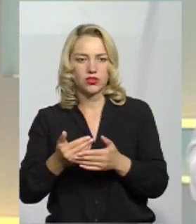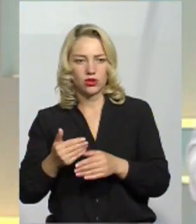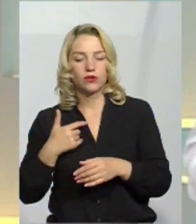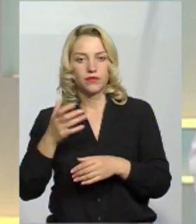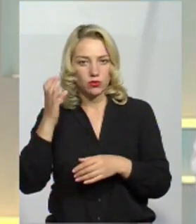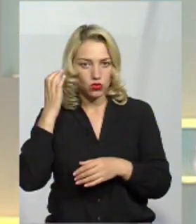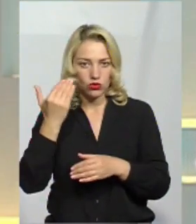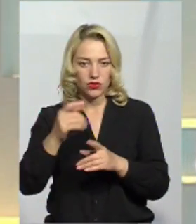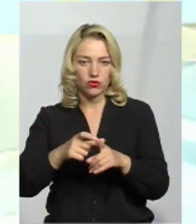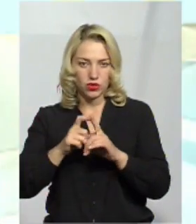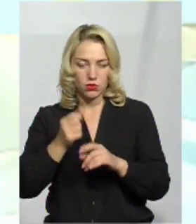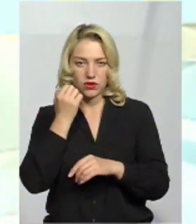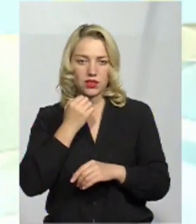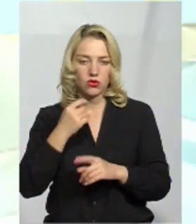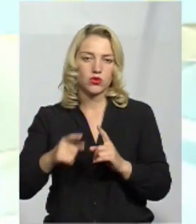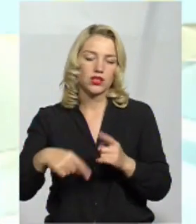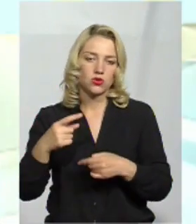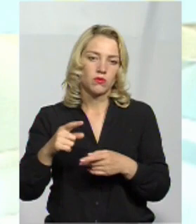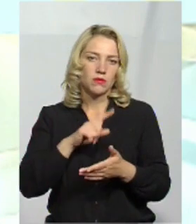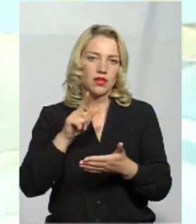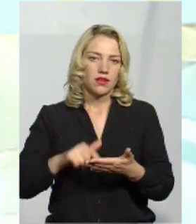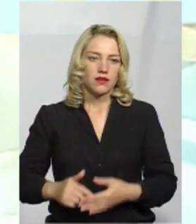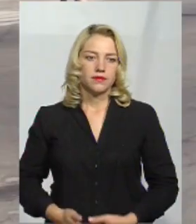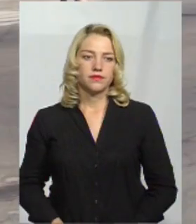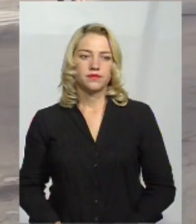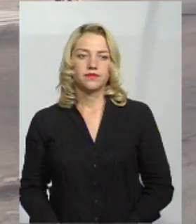Почули вашу відповідь. Ось так от. І наступне запитання, прошу.